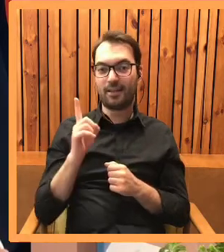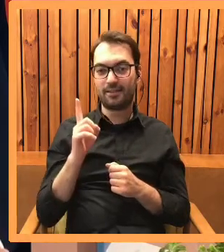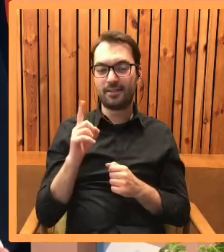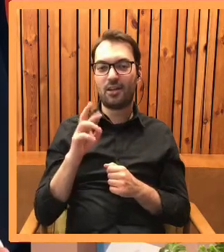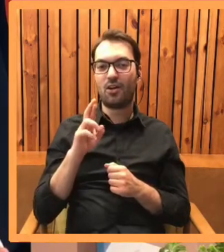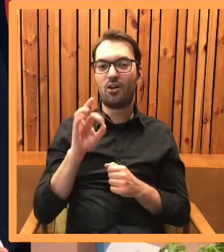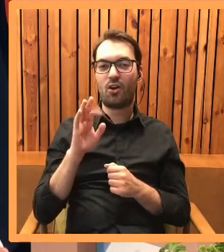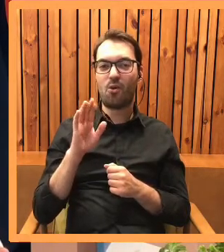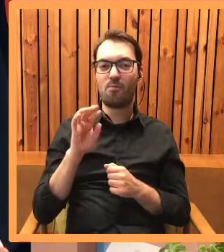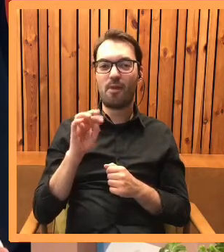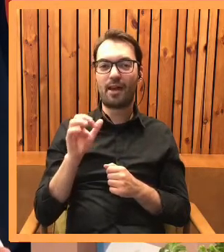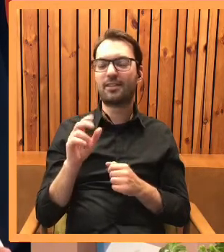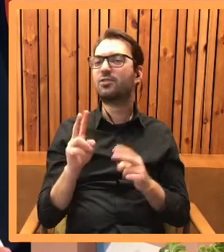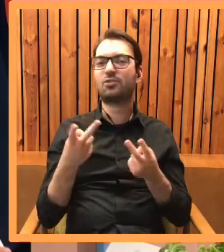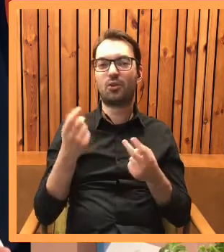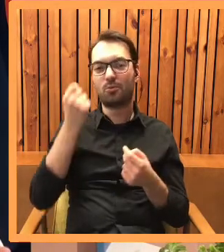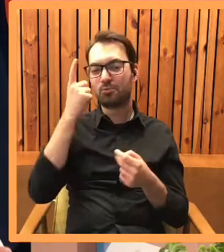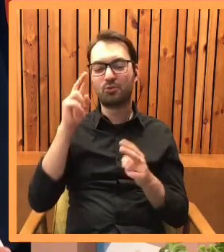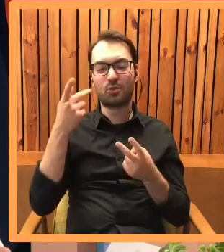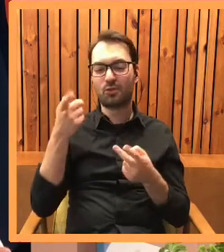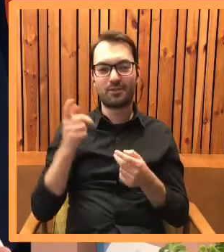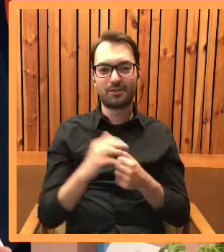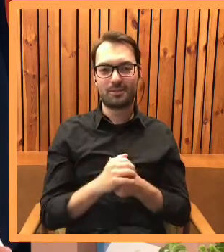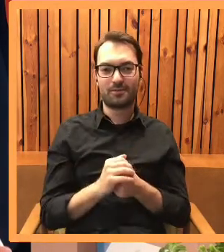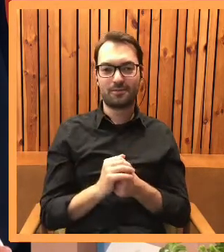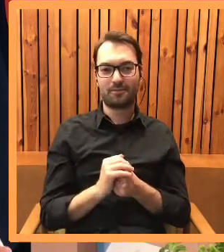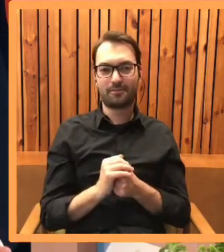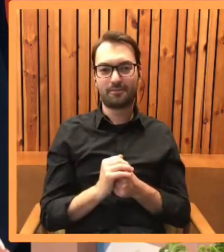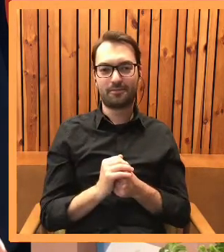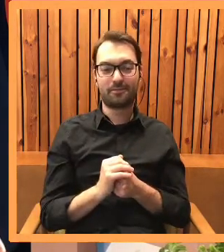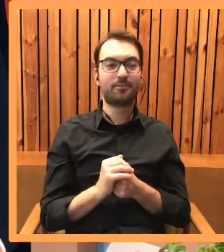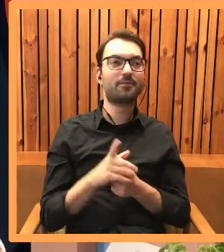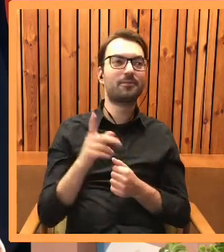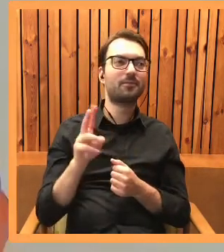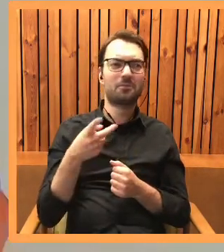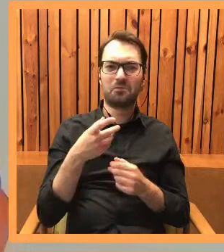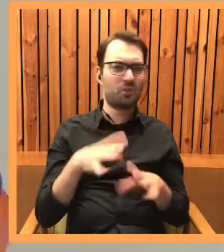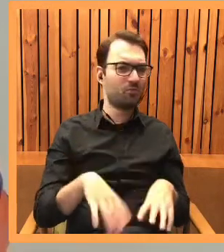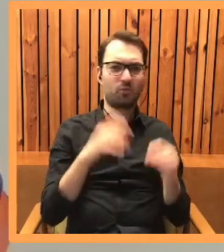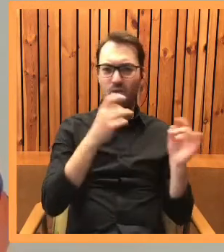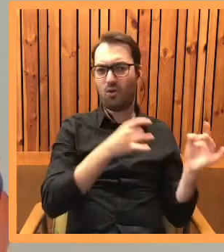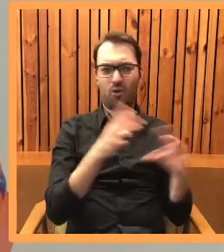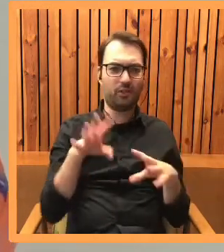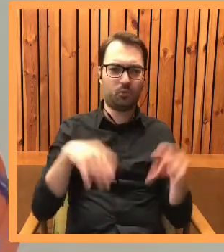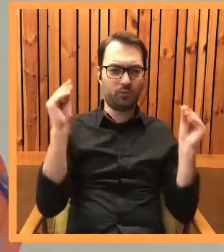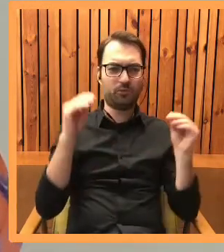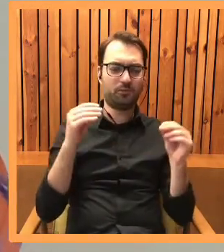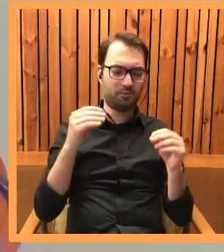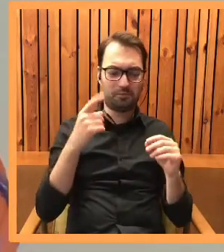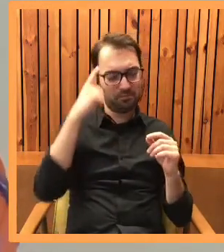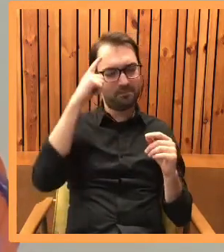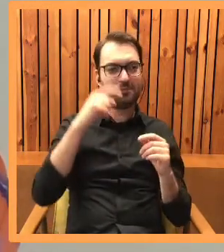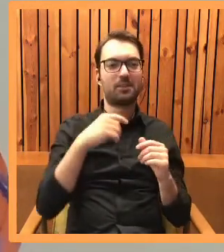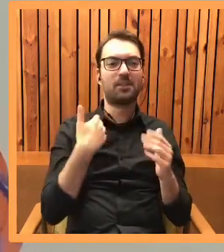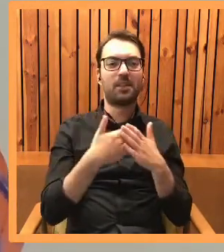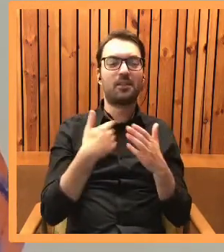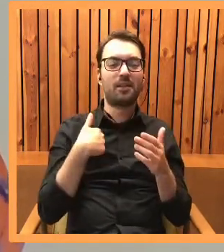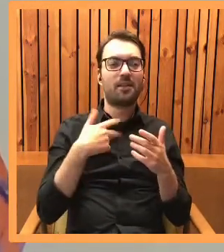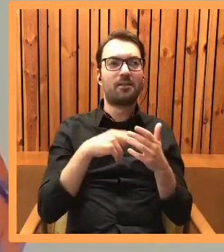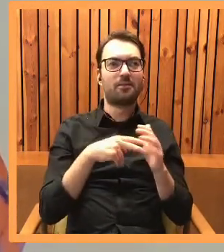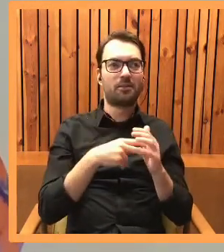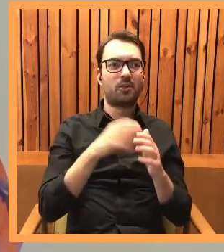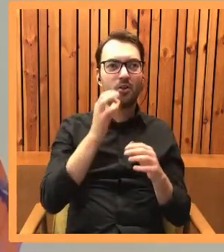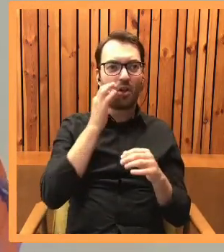sam Robert, jak się pojawił w tej historii w twojej głowie? On się pojawił na samym początku, ponieważ założyłam, że